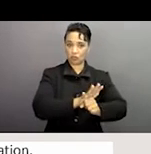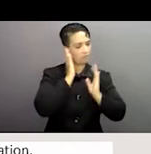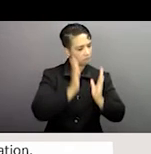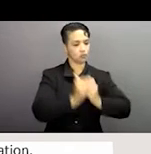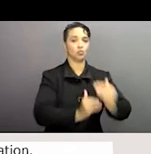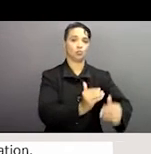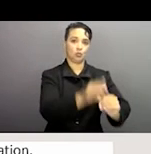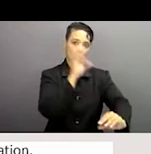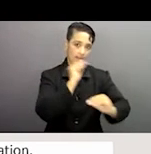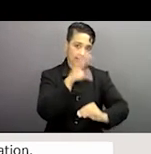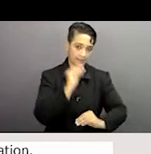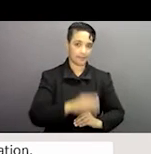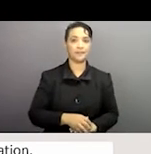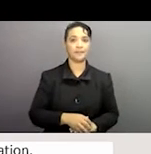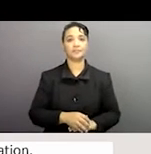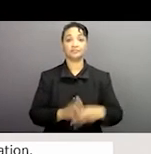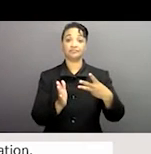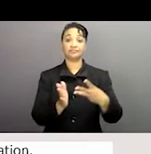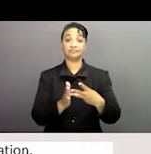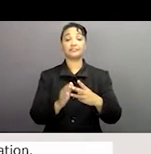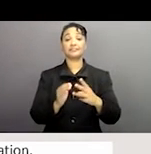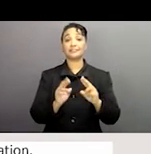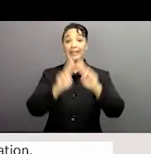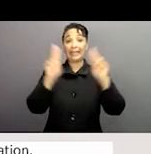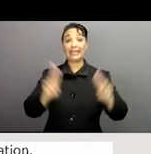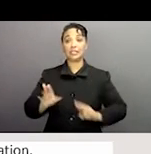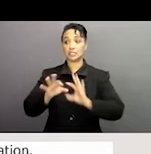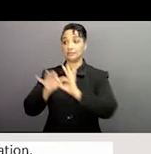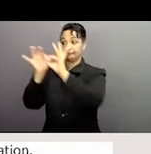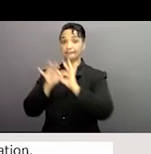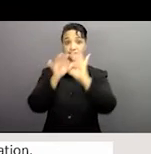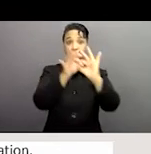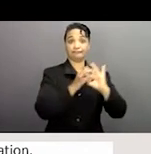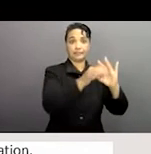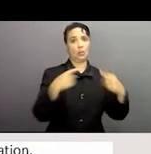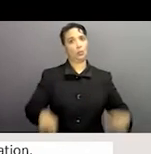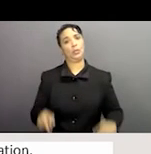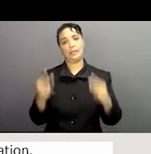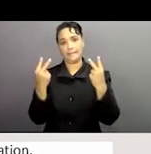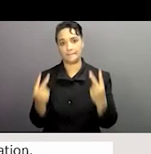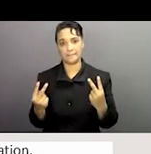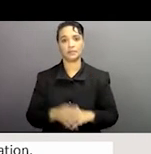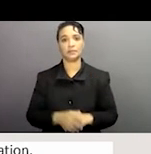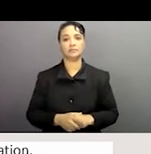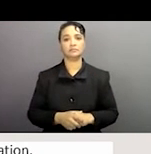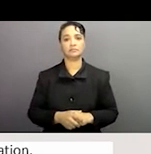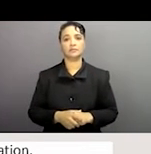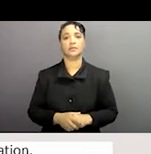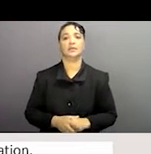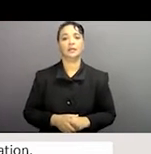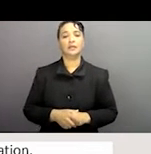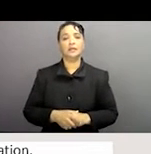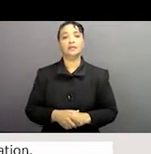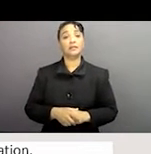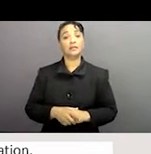pandémique le deuxième élément la coopération internationale est essentielle et prédominante les états développés aussi